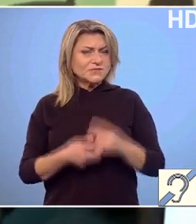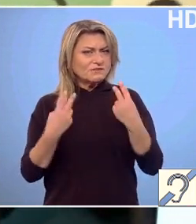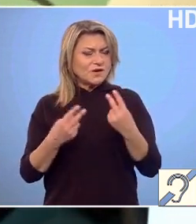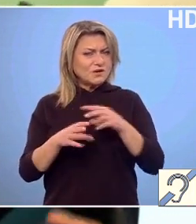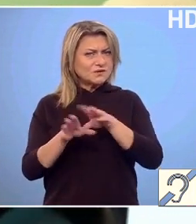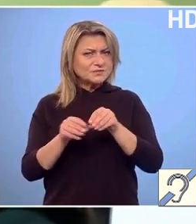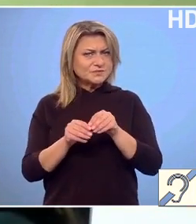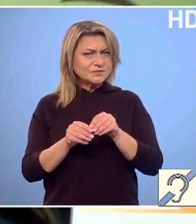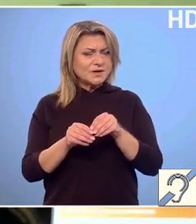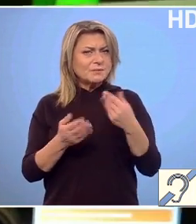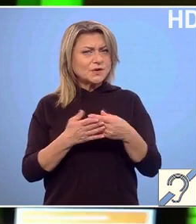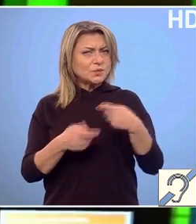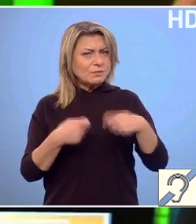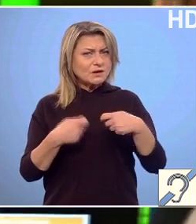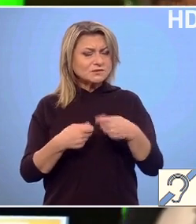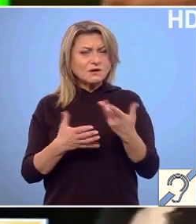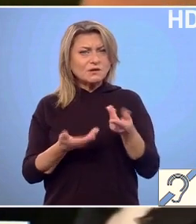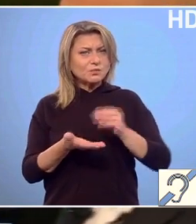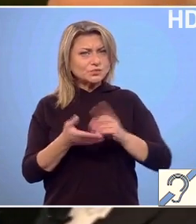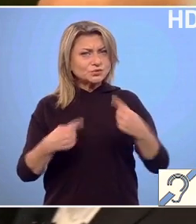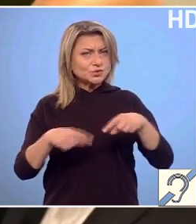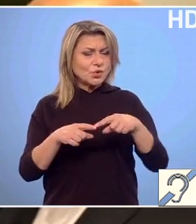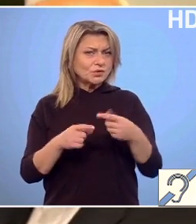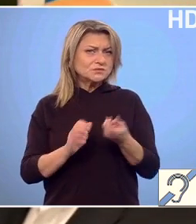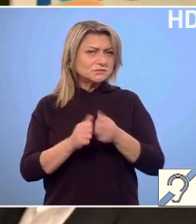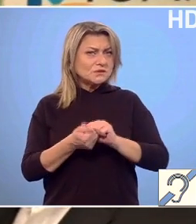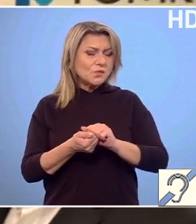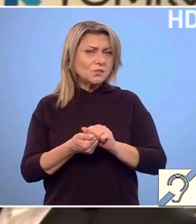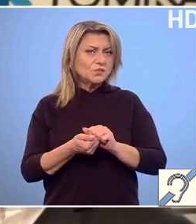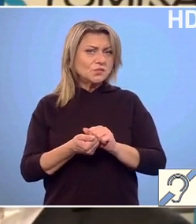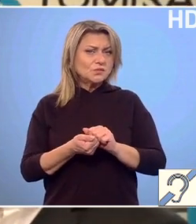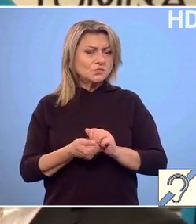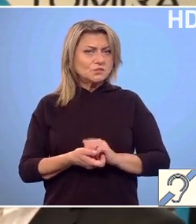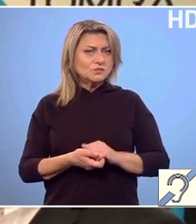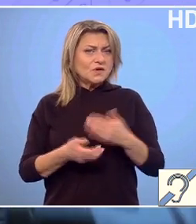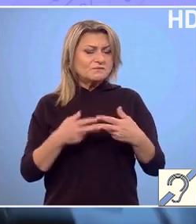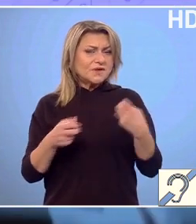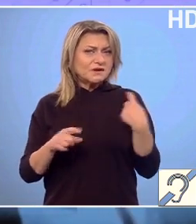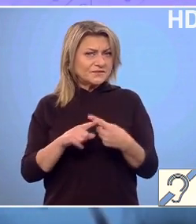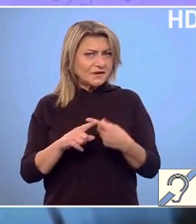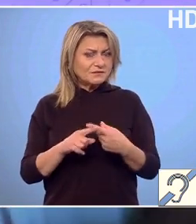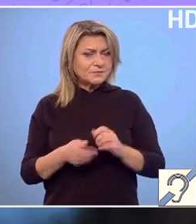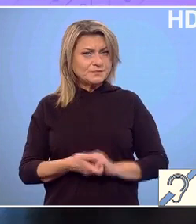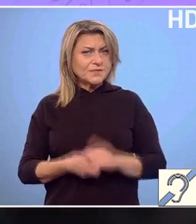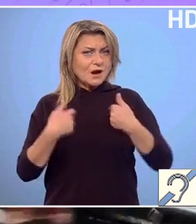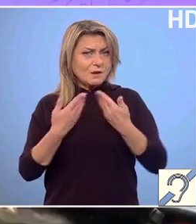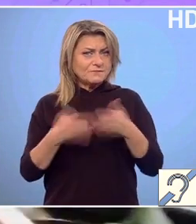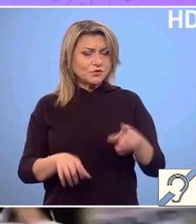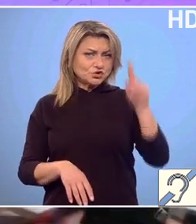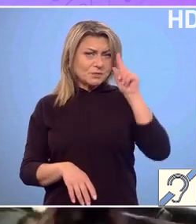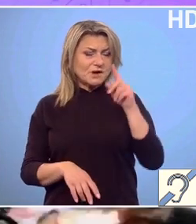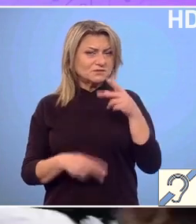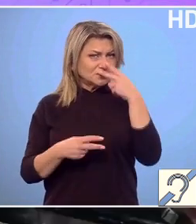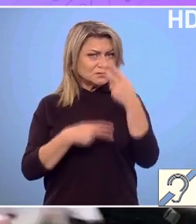pentru sticla pe care am băgat-o noi acum, sau pentru cea de tablă? Așa este. Eu am fost chiar în Germania să